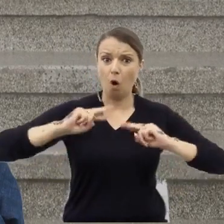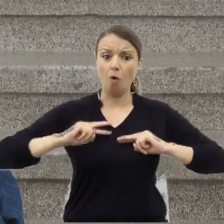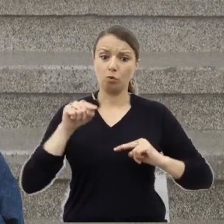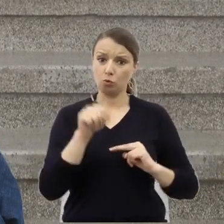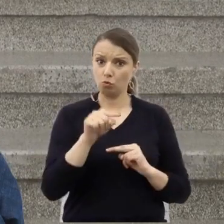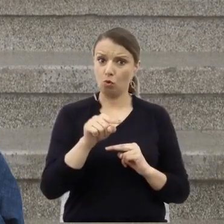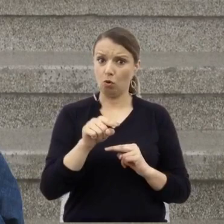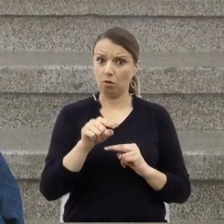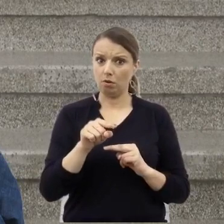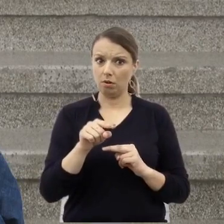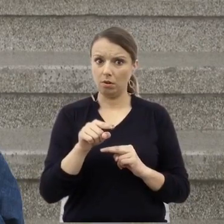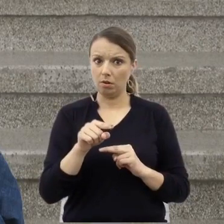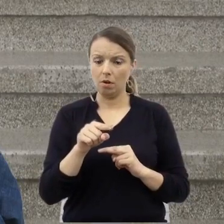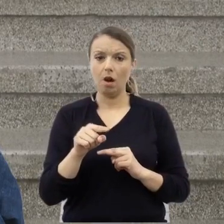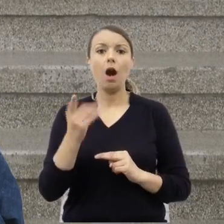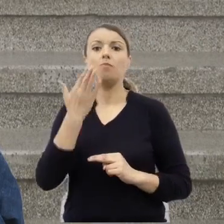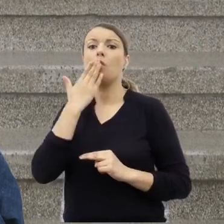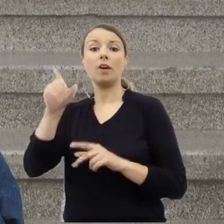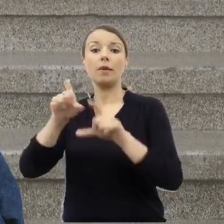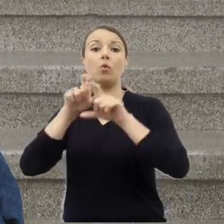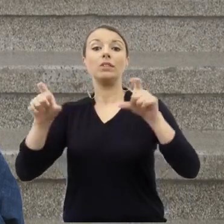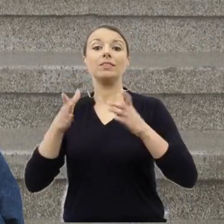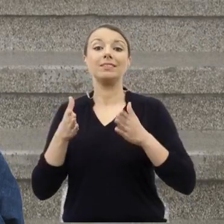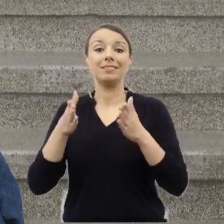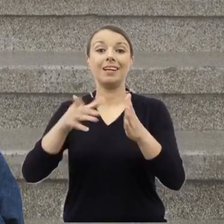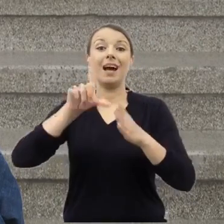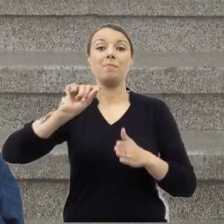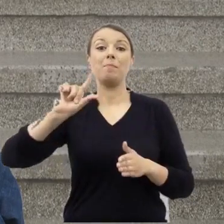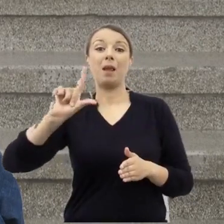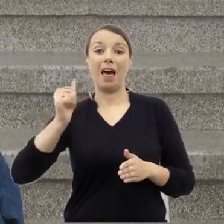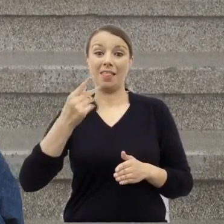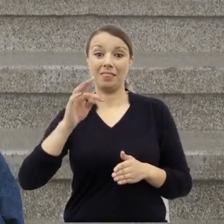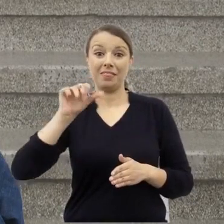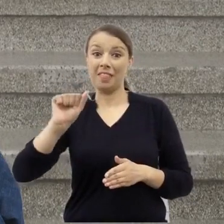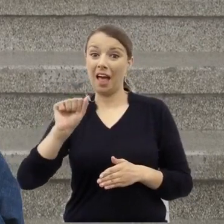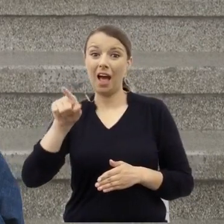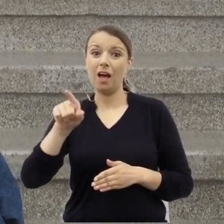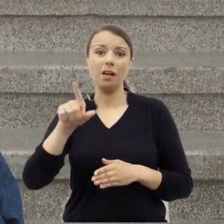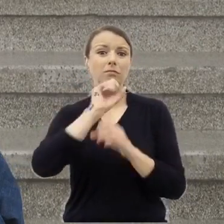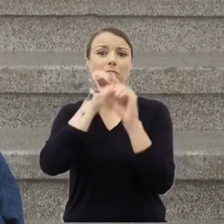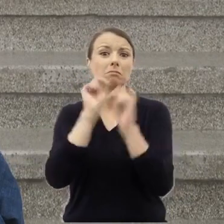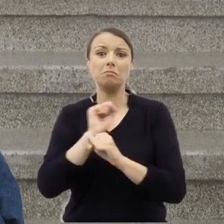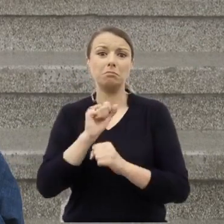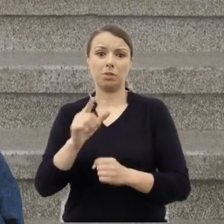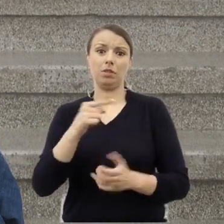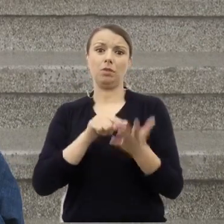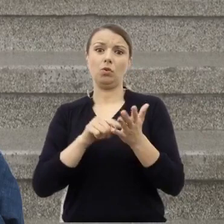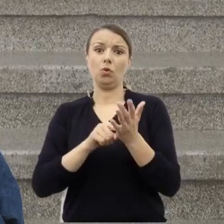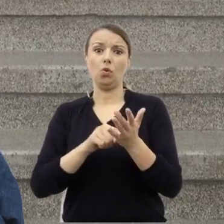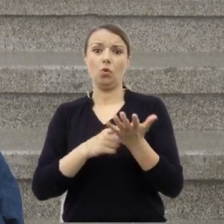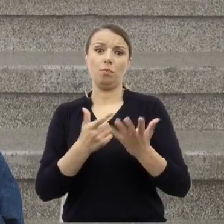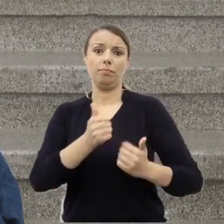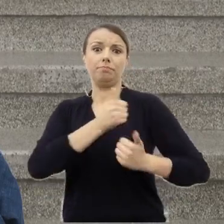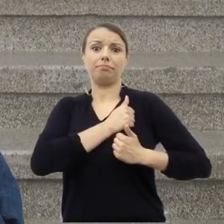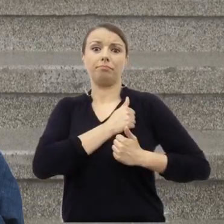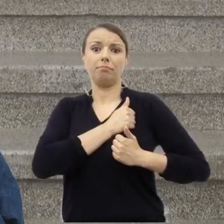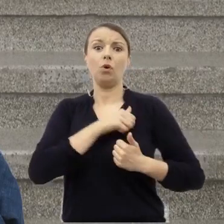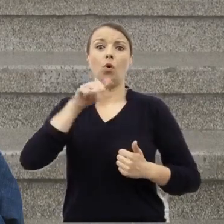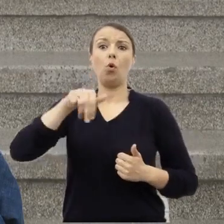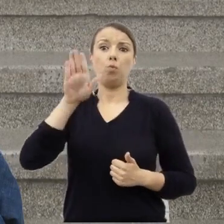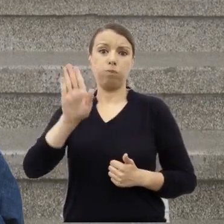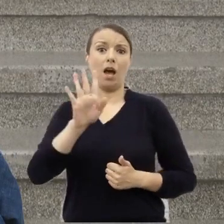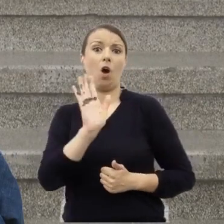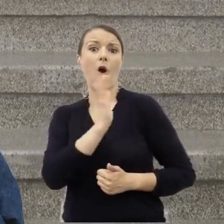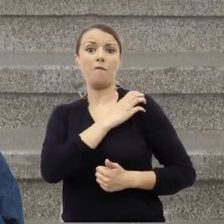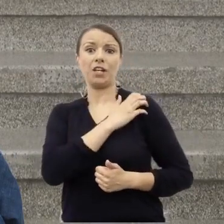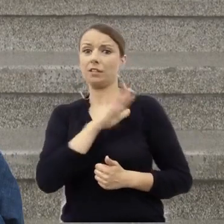nie było na Plantach ani jednego oficera UB. UB, oficerowie UB mieli